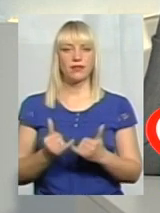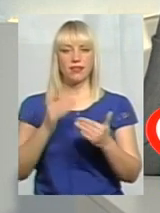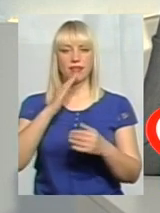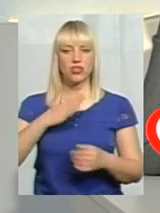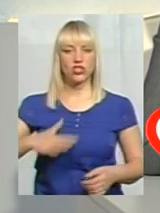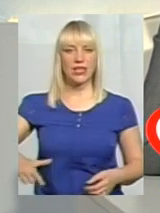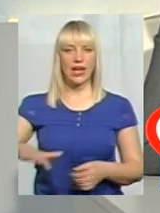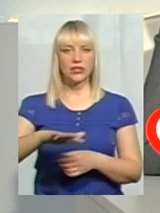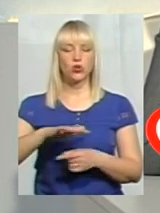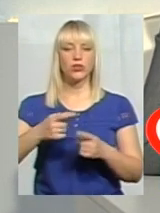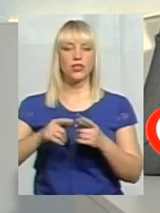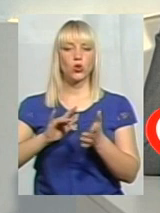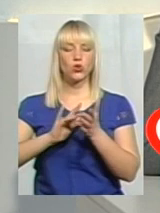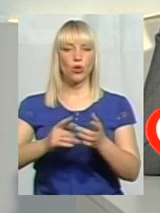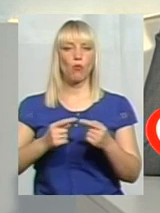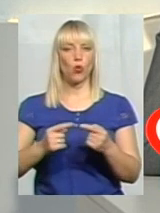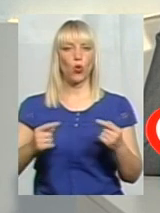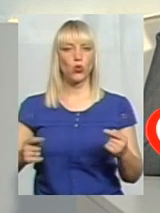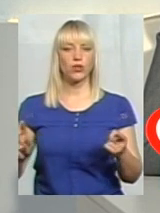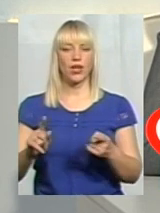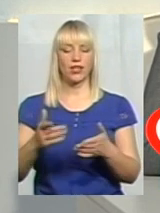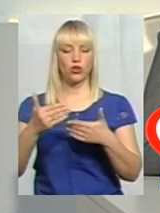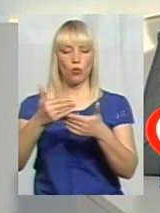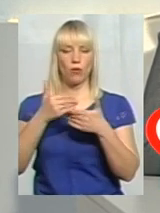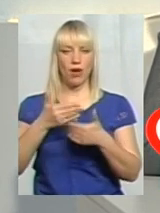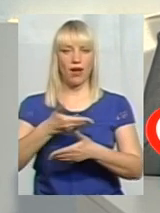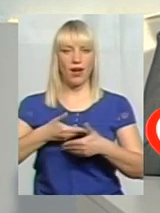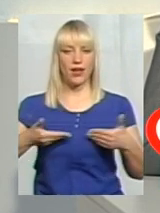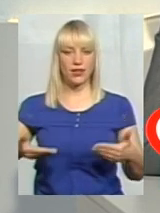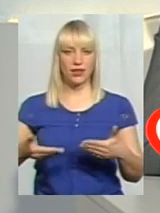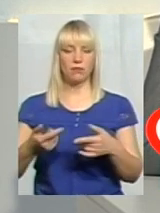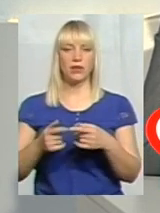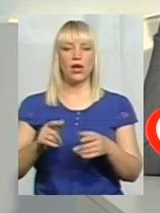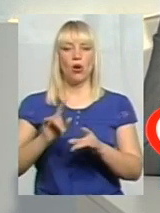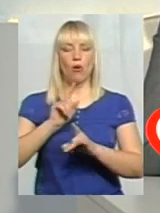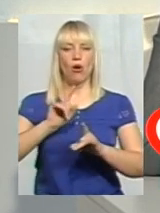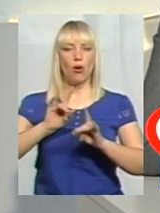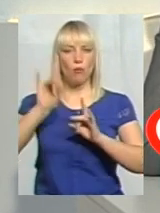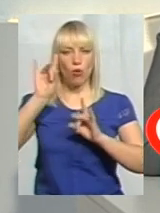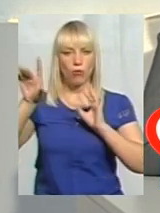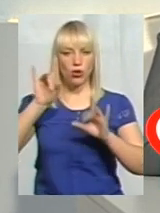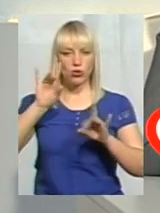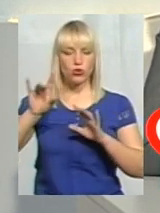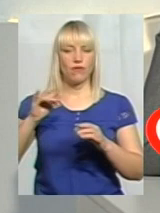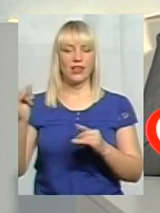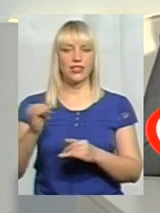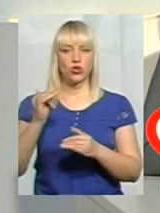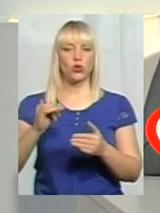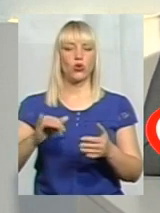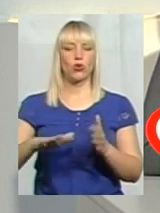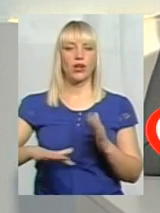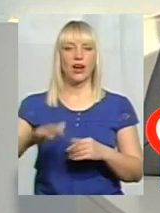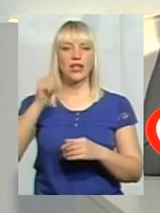Це той туристичний продукт, який допомагає нам популяризувати історію нашого краю. І, до речі, завтра в Кам'янці-Подільському добивається